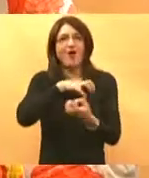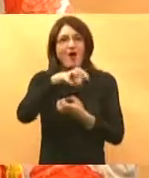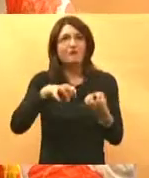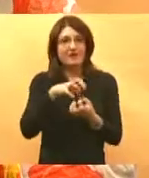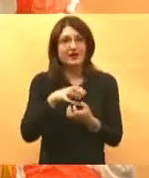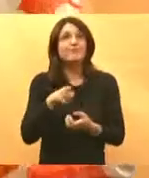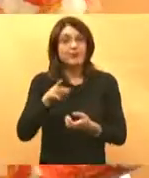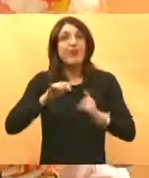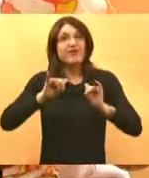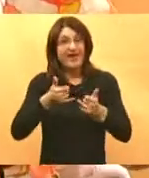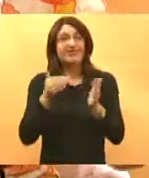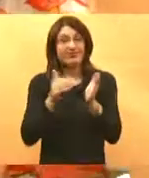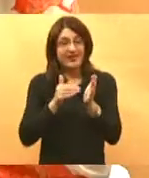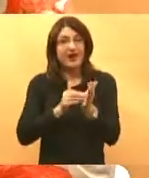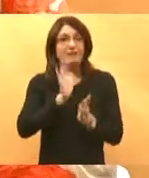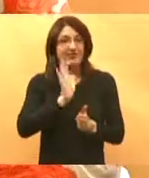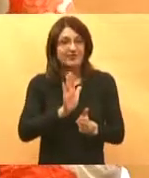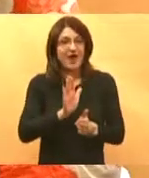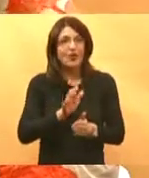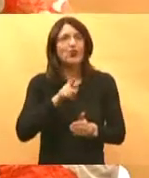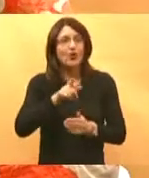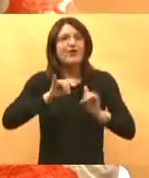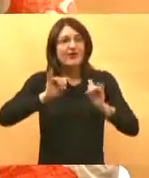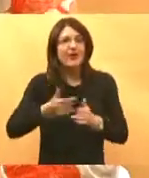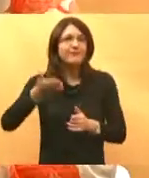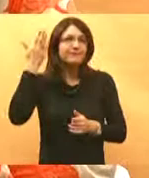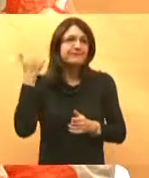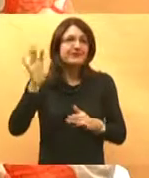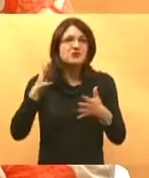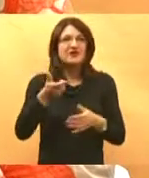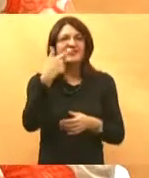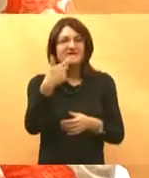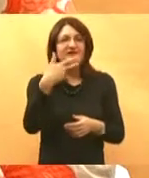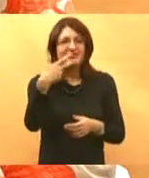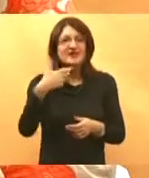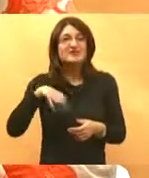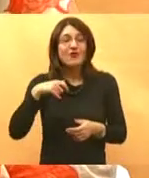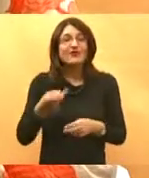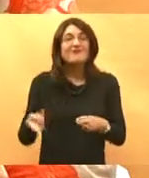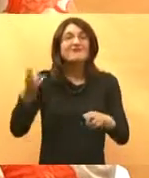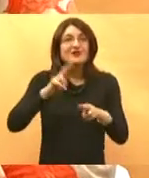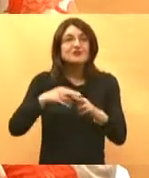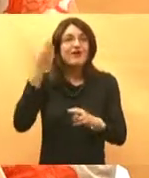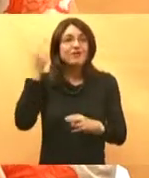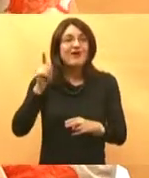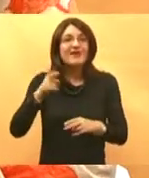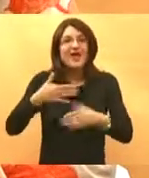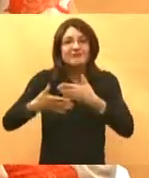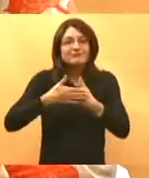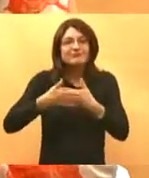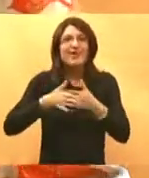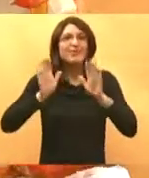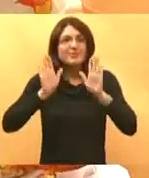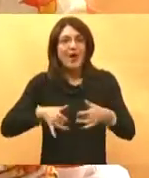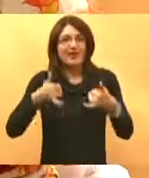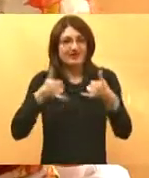pravilu trebao biti i vjerojatno je bio pred jedno 20-30 godina, možda više nego danas, jer negdje se nešto, ja